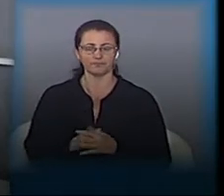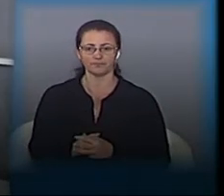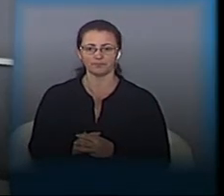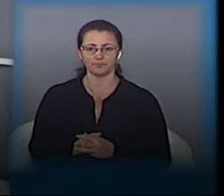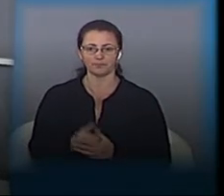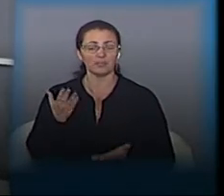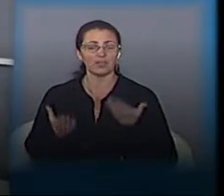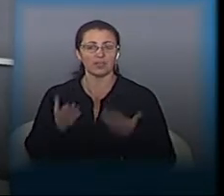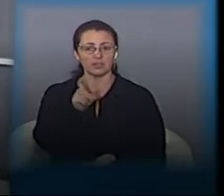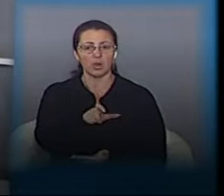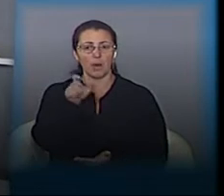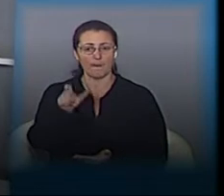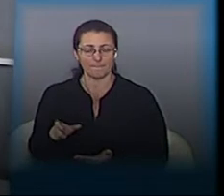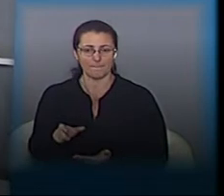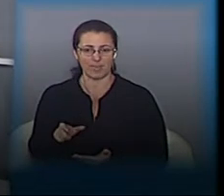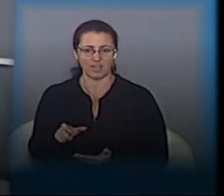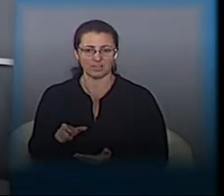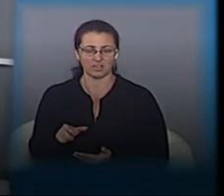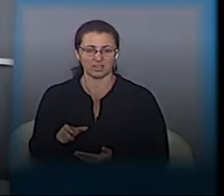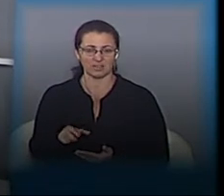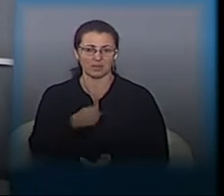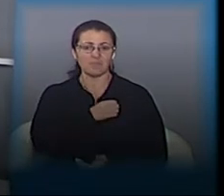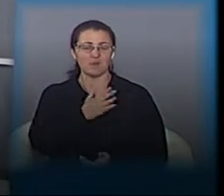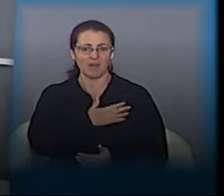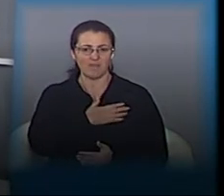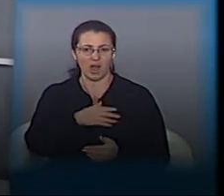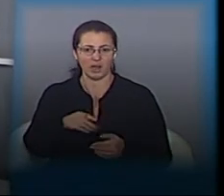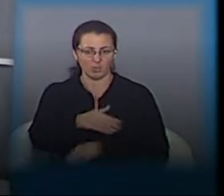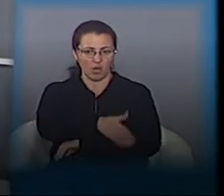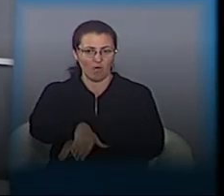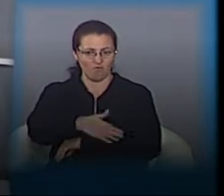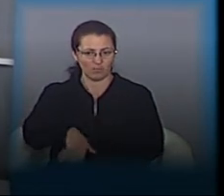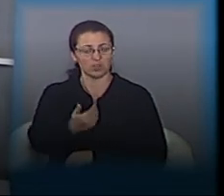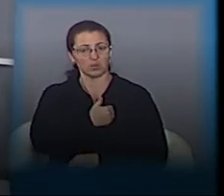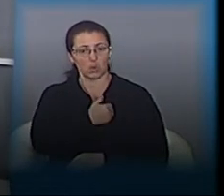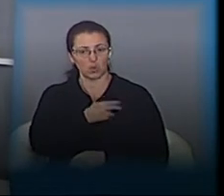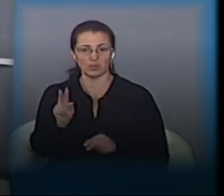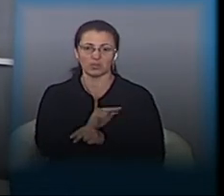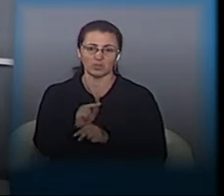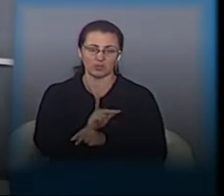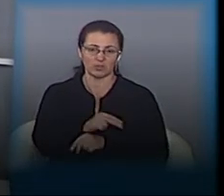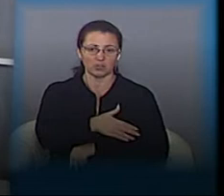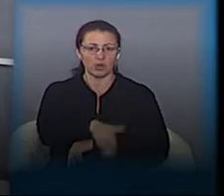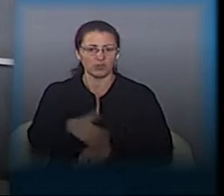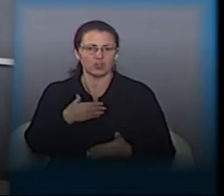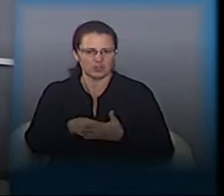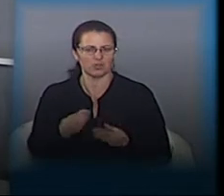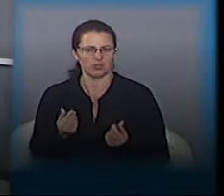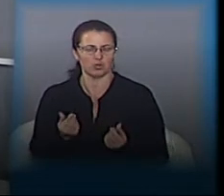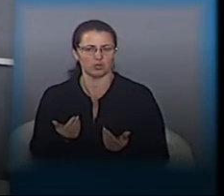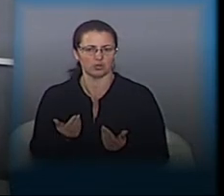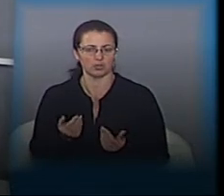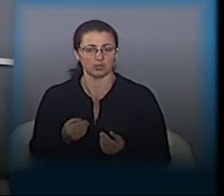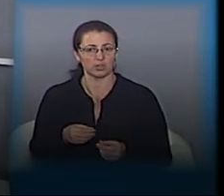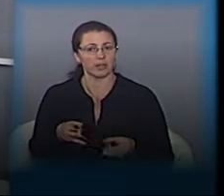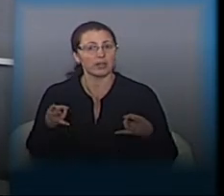Якщо мешканці приватного сектору одного з вулиць міста хочуть відремонтувати вулицю своїм коштом, чи повинні вони